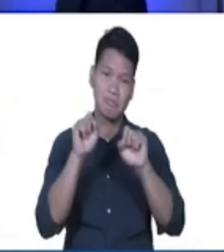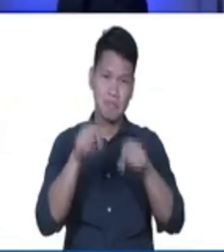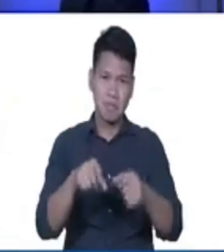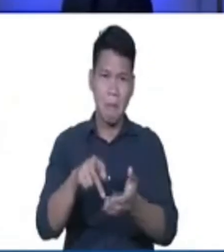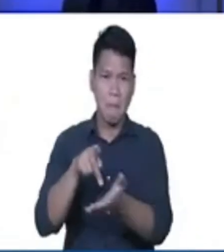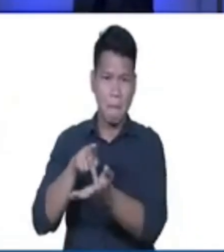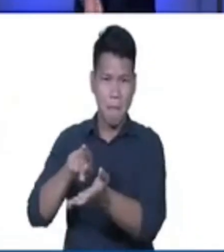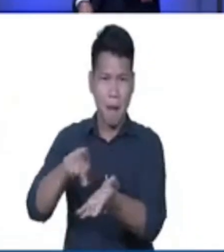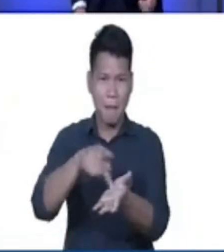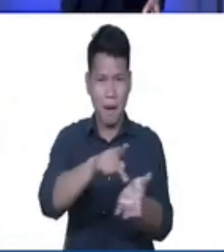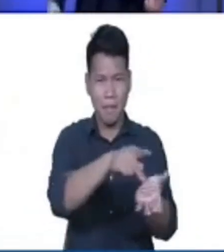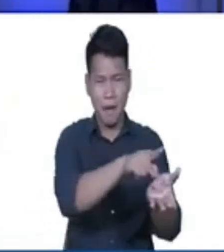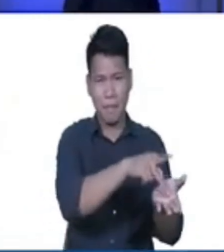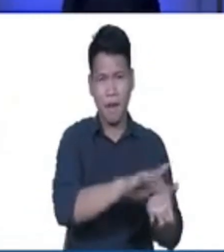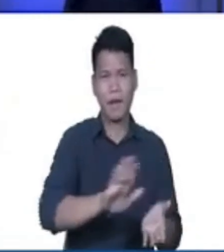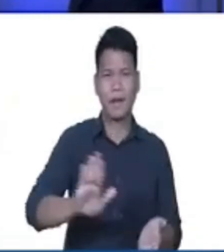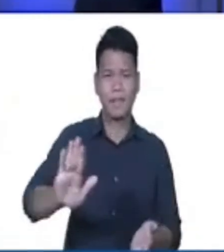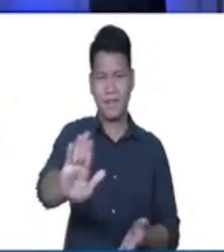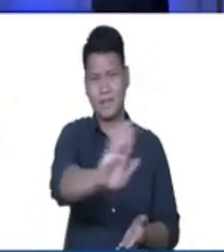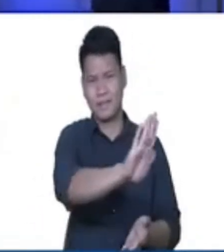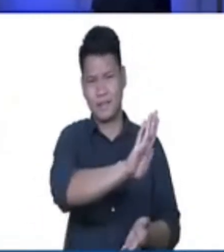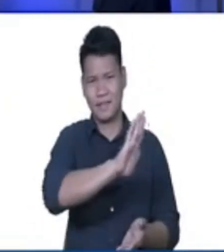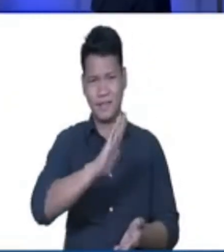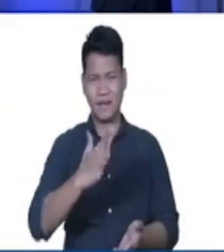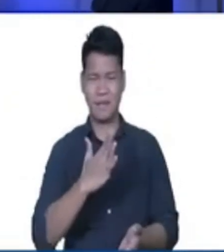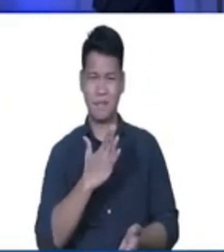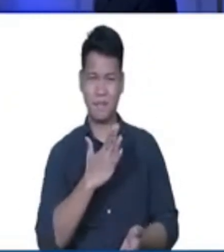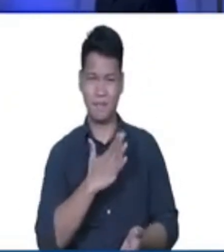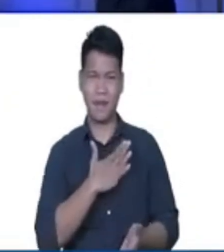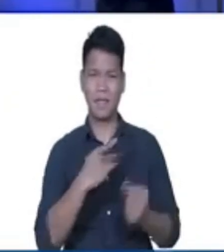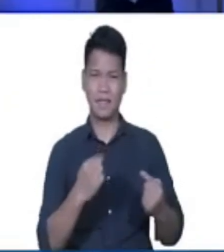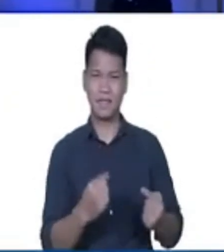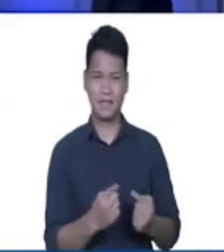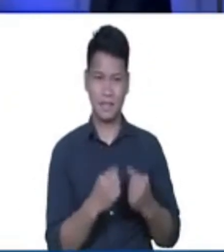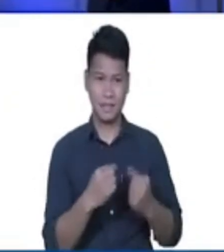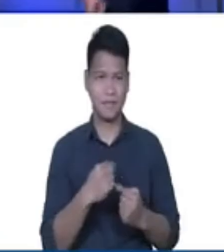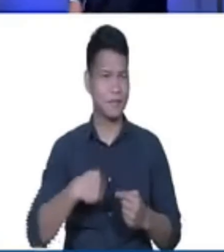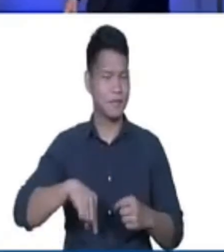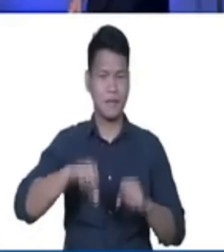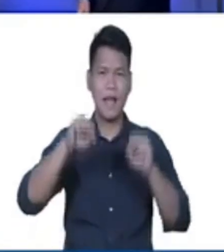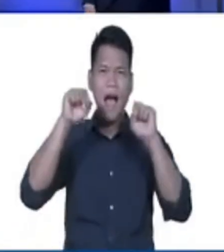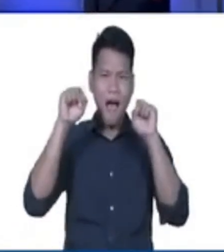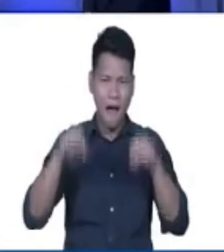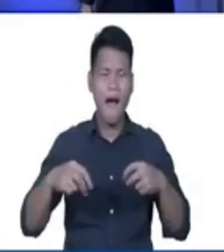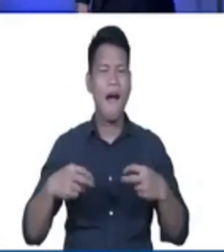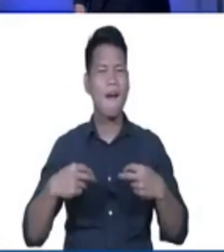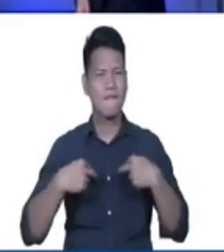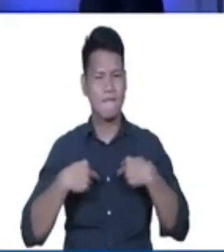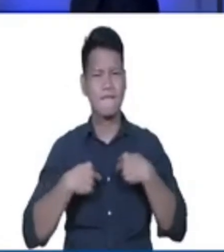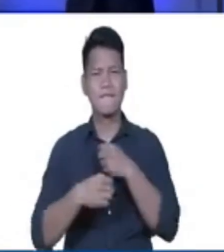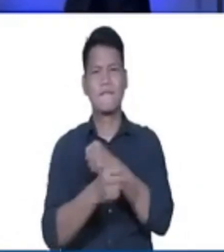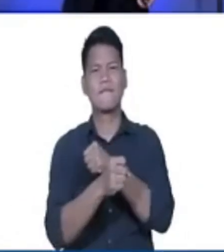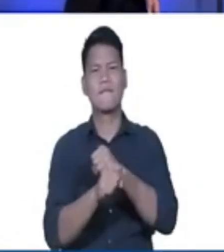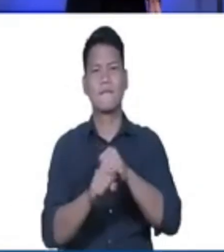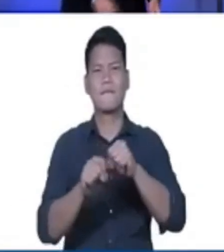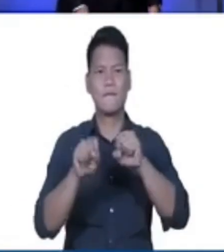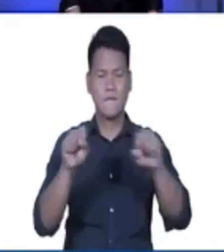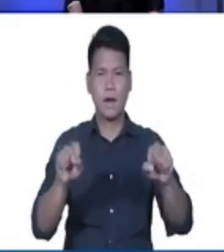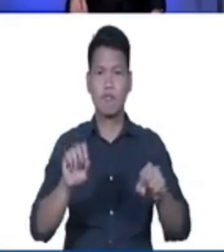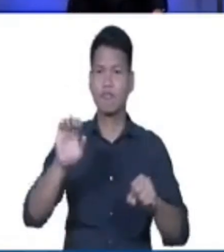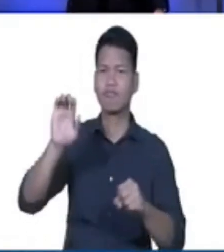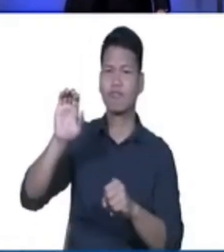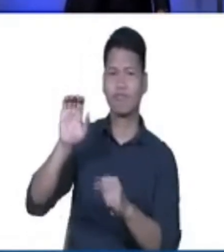ang inyong kasalanan at ang aking kasalanan upang tayo magkaroon ng kaligtasan His